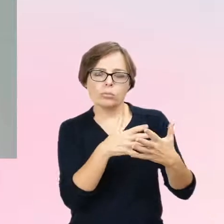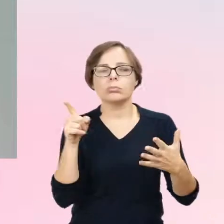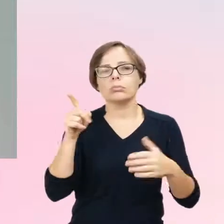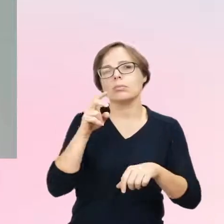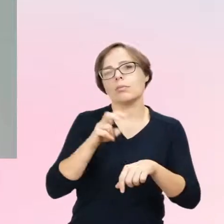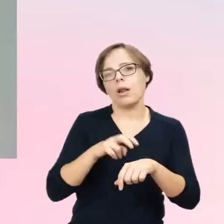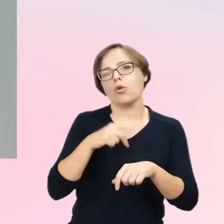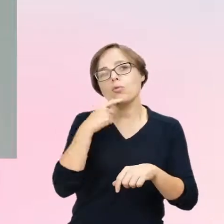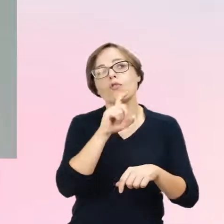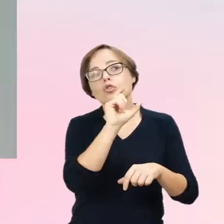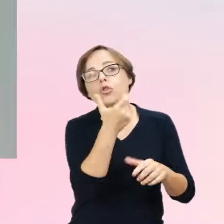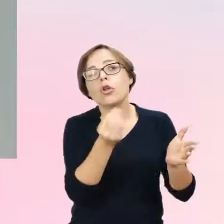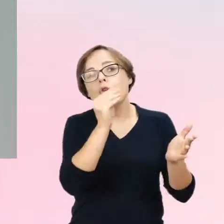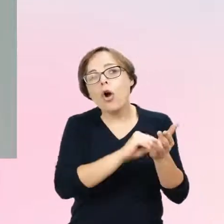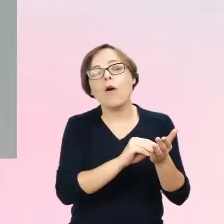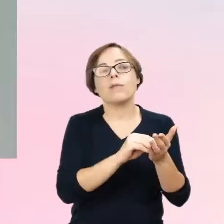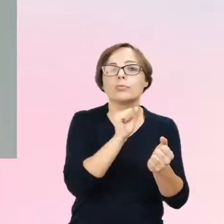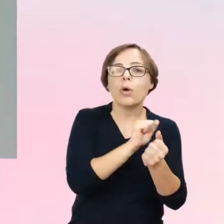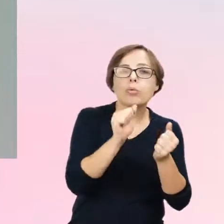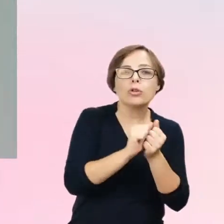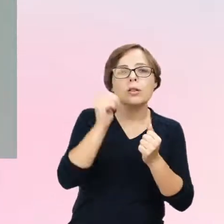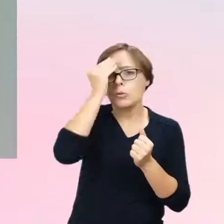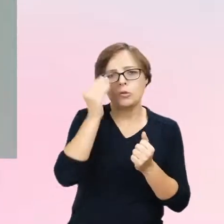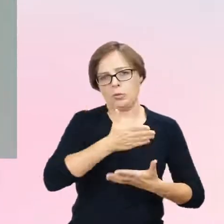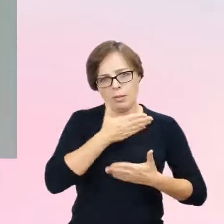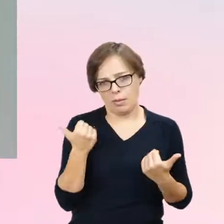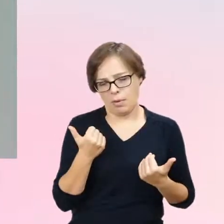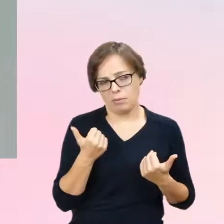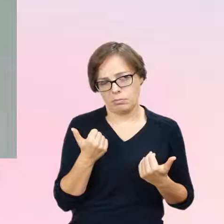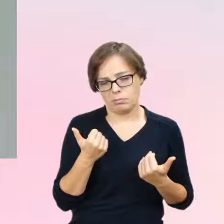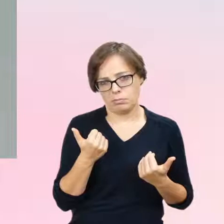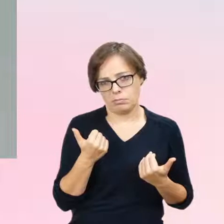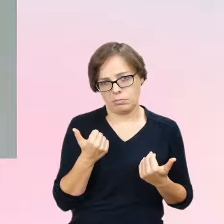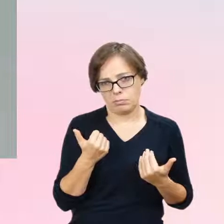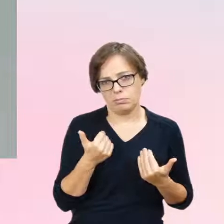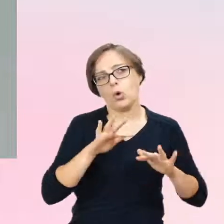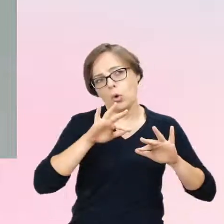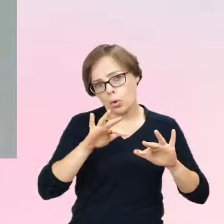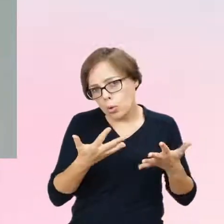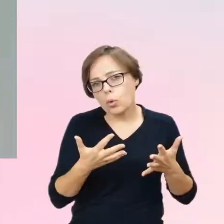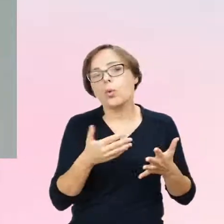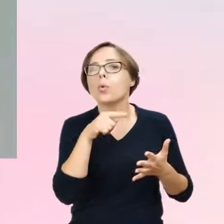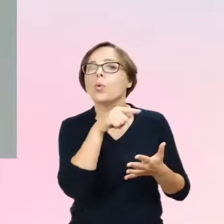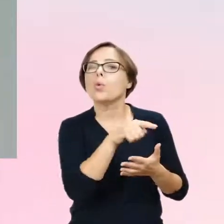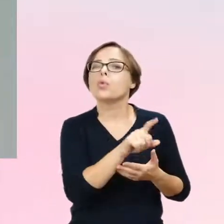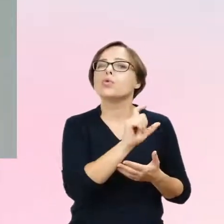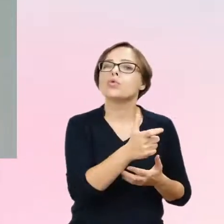współwystępujących objawów, które mogą stanowić przeciwwskazanie do